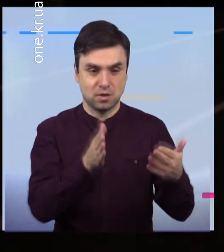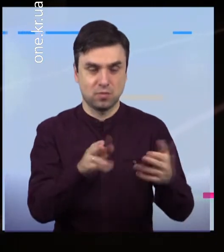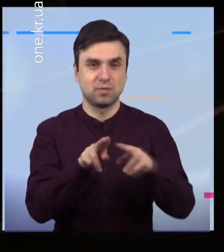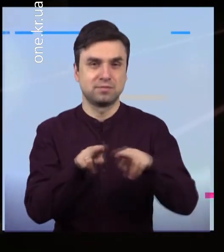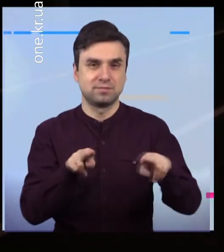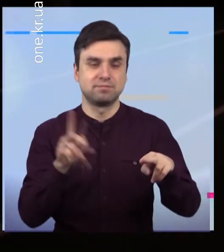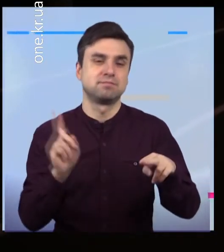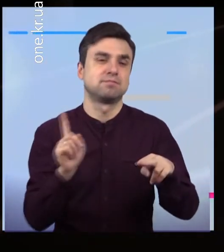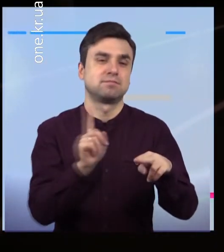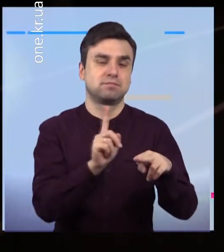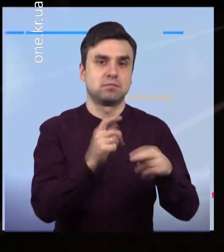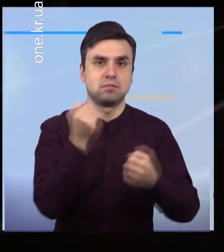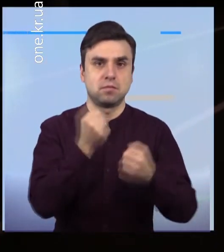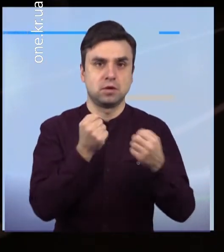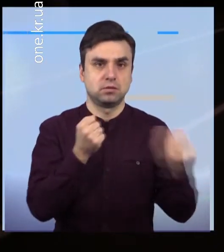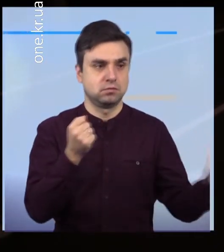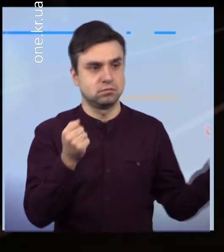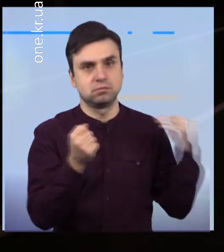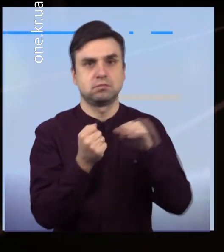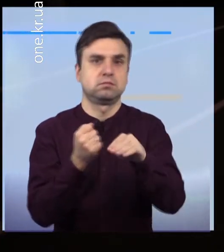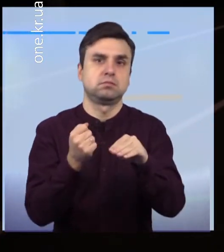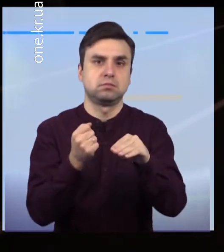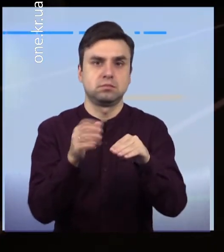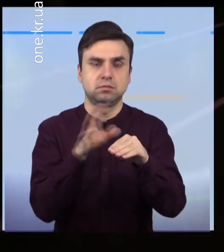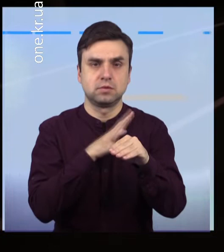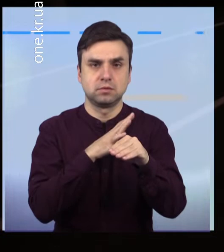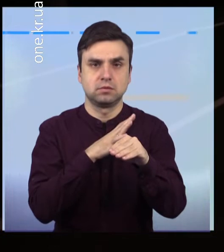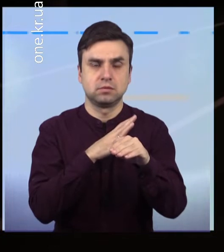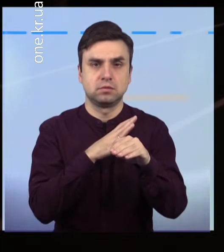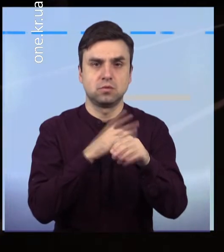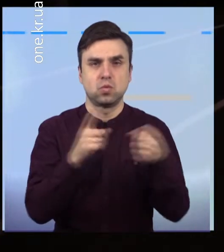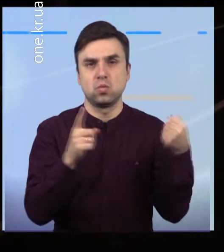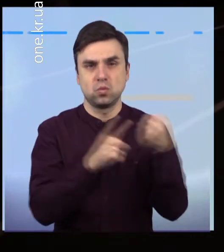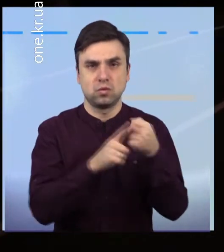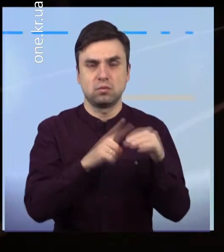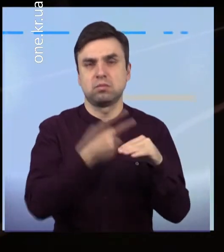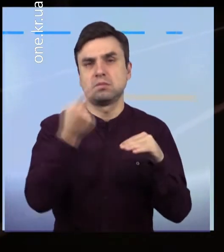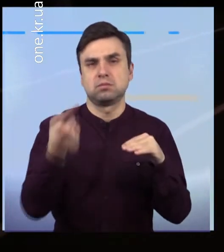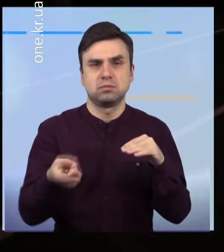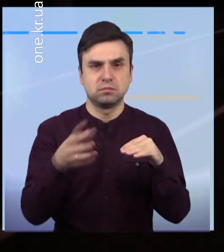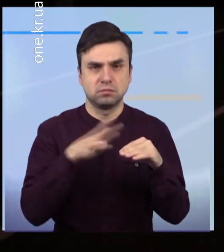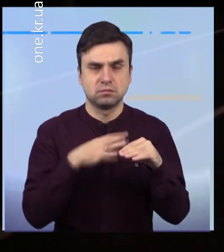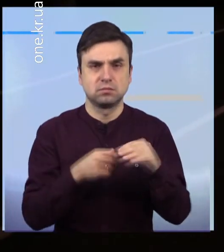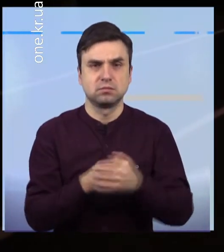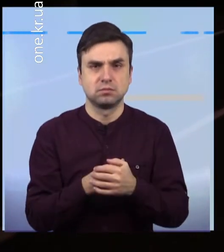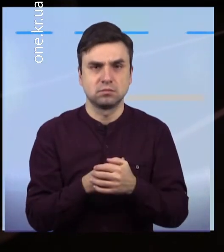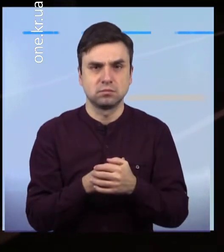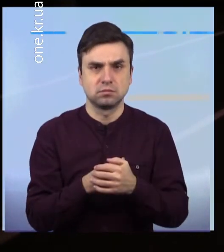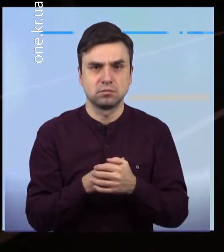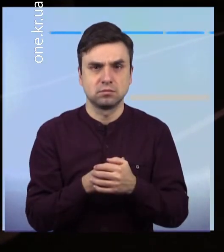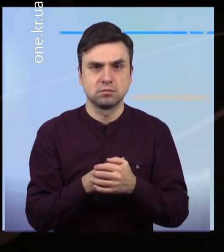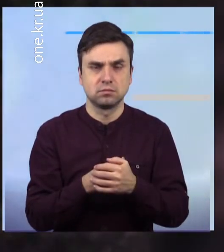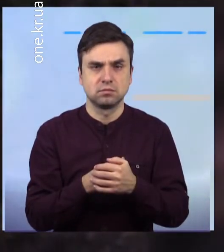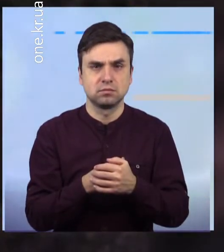поворот, а при ударі він вискочил на капот Тоді машина звернула на обочину, і тоді він встановився, коли проїхав метрів